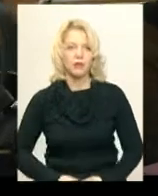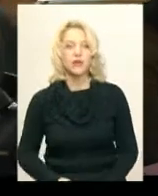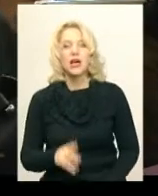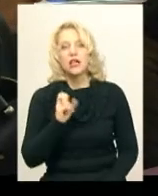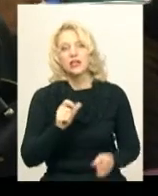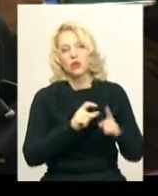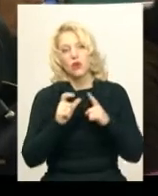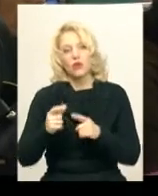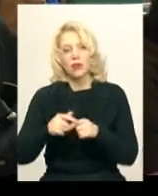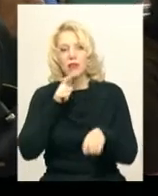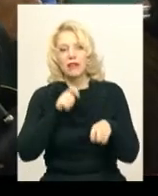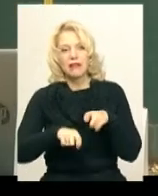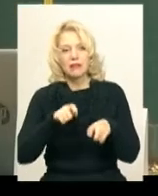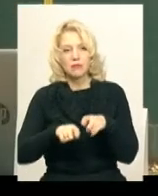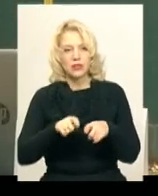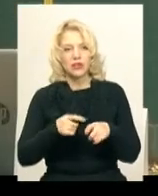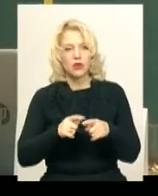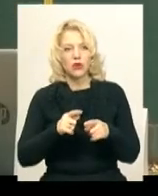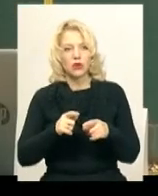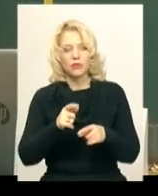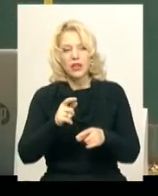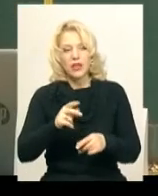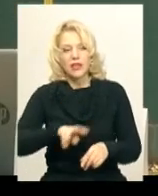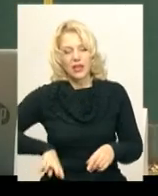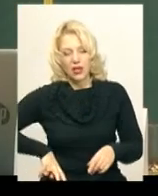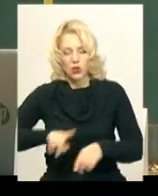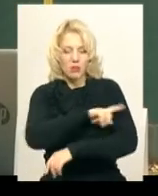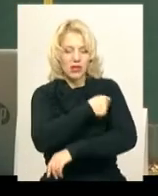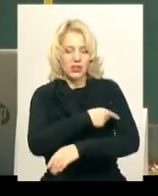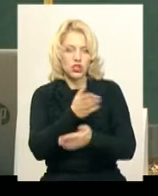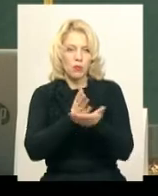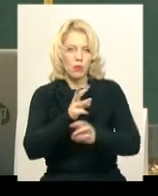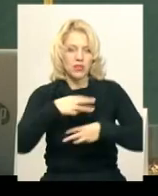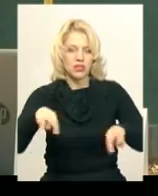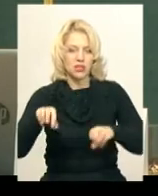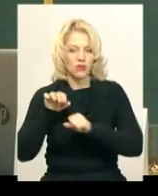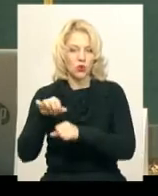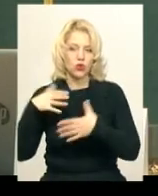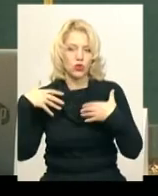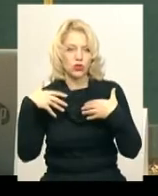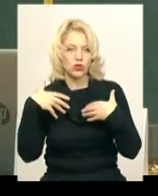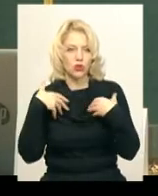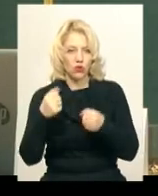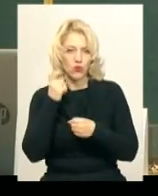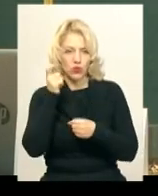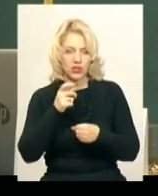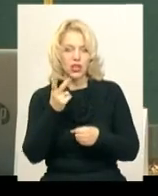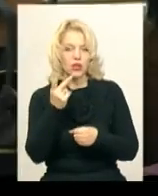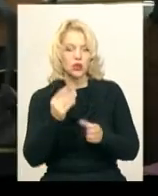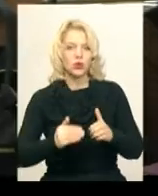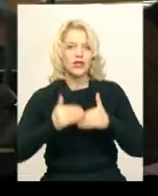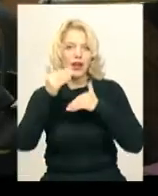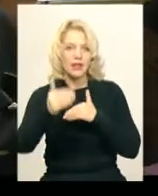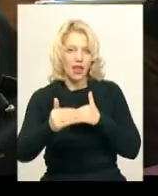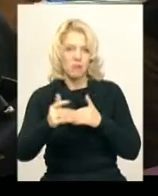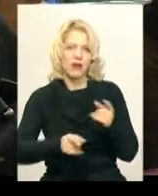з питань реформування системи охорони здоров'я директору медичних послуг Міністерства охорони здоров'я України Тетяни Орабіної, другий етап реформи,